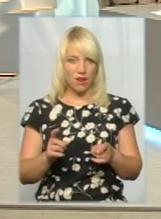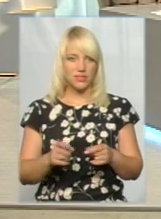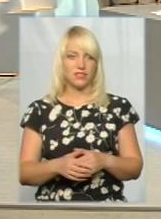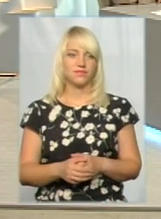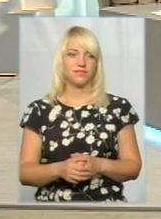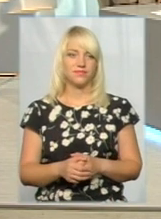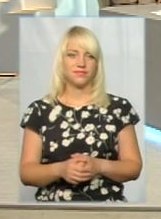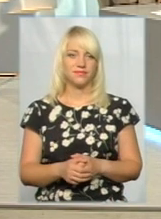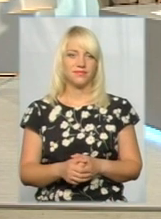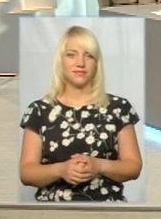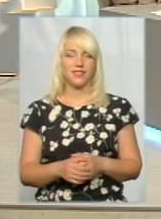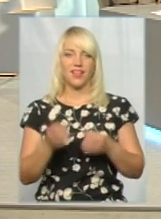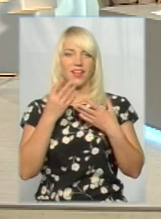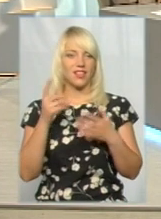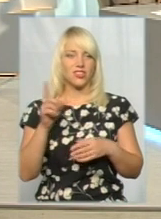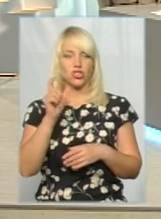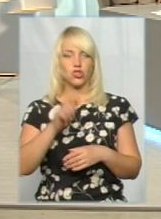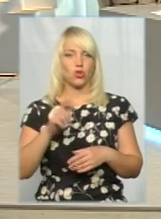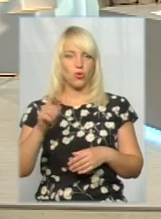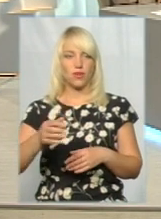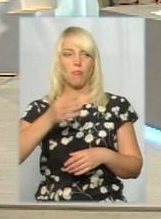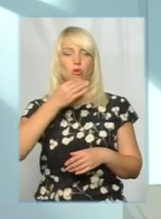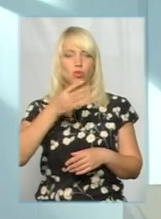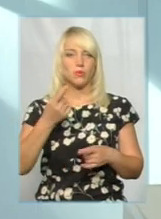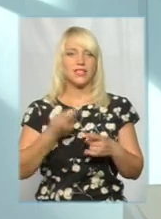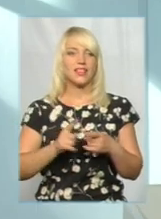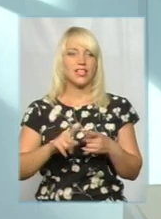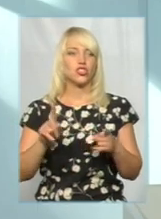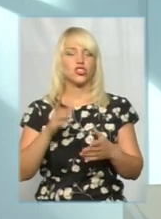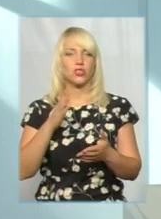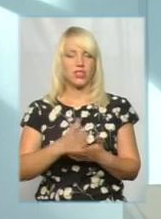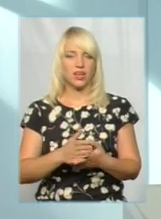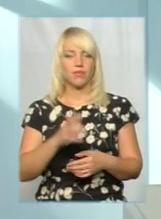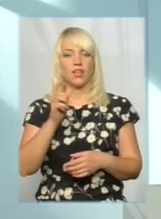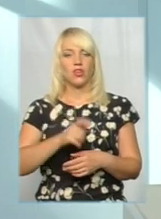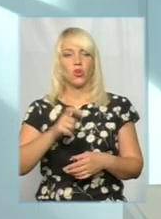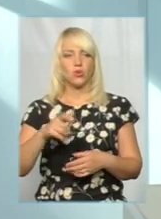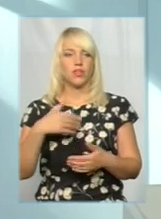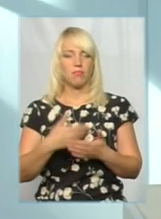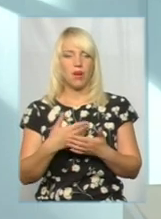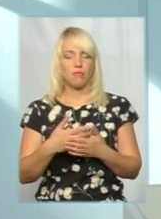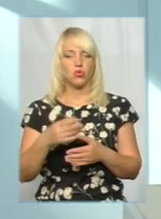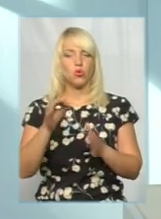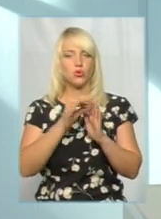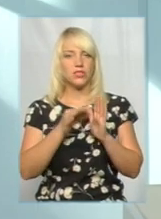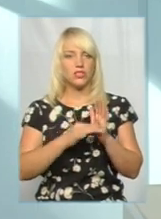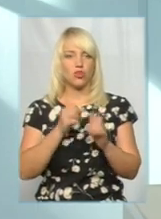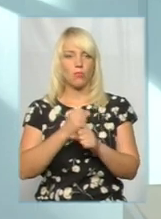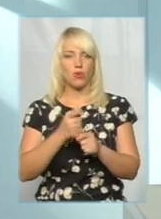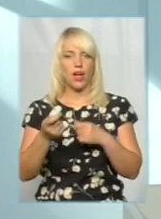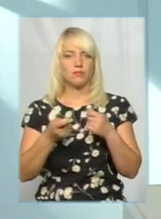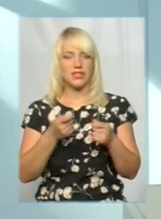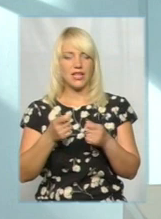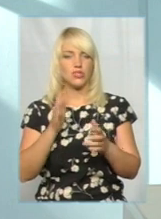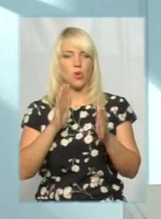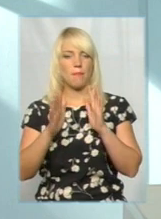Насправді класно, що людям подобається те, що є. Люди, мабуть, оцінюють роботу адміністрації парку,